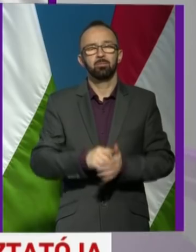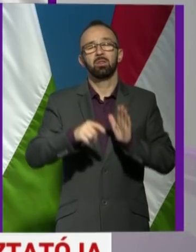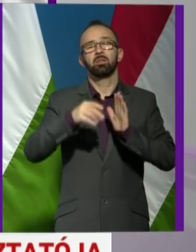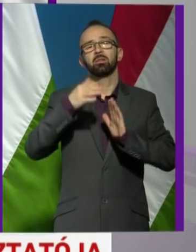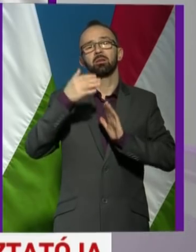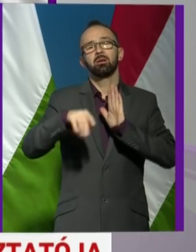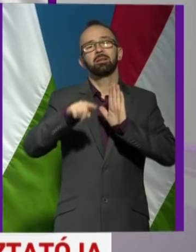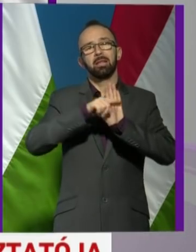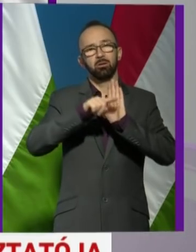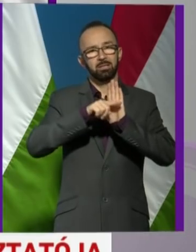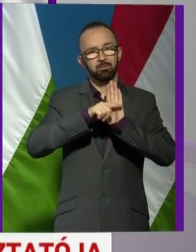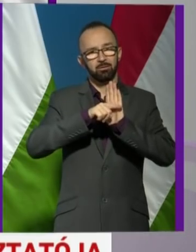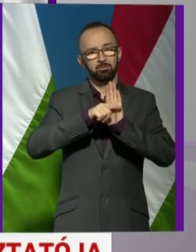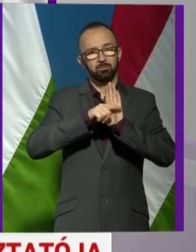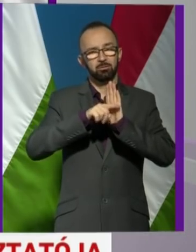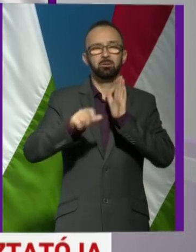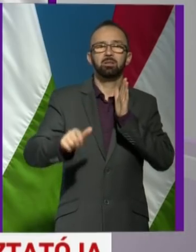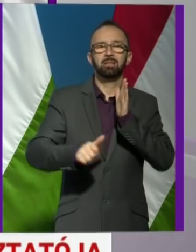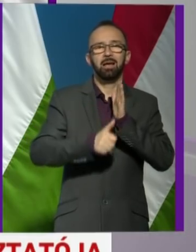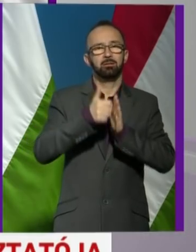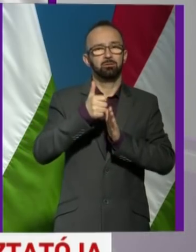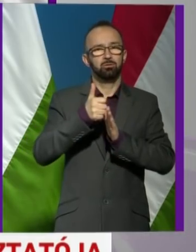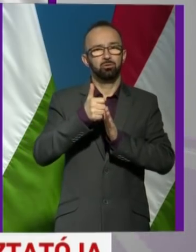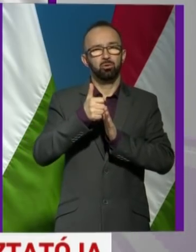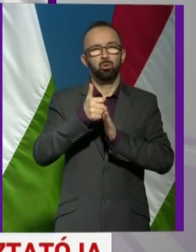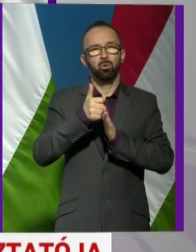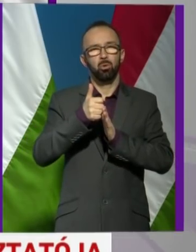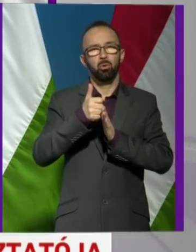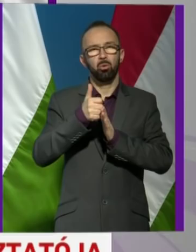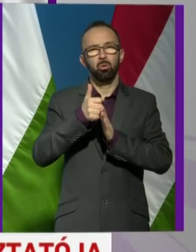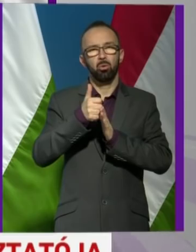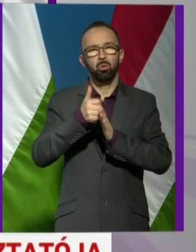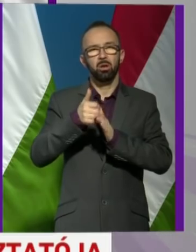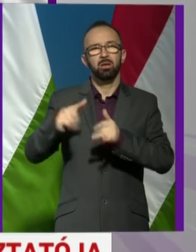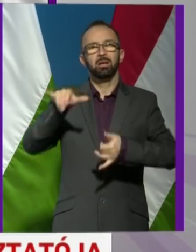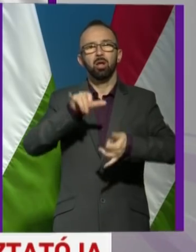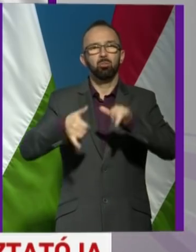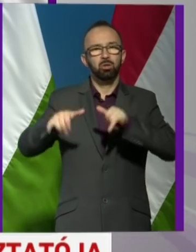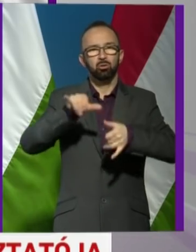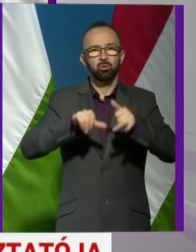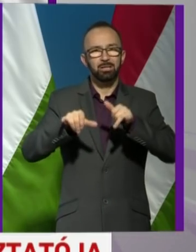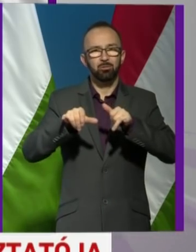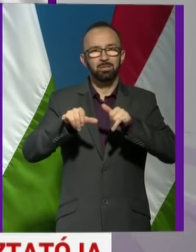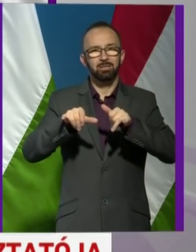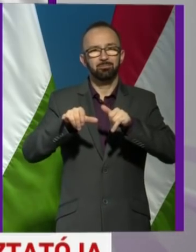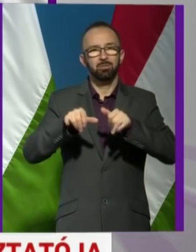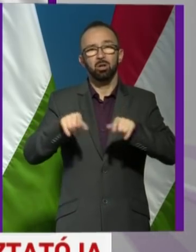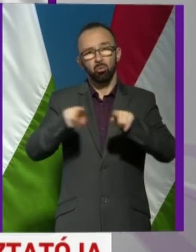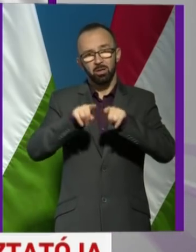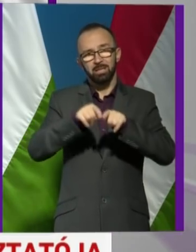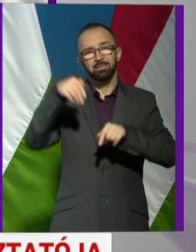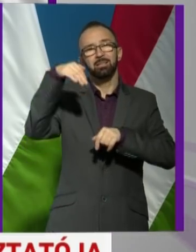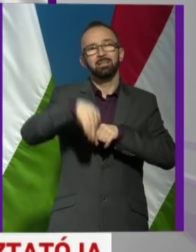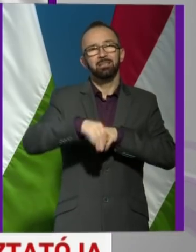Negatív mindegyiküknek az első laboratóriumi, az ugyanaz,